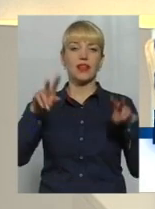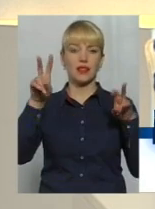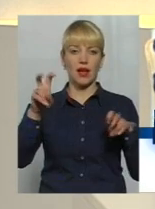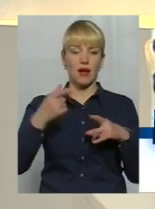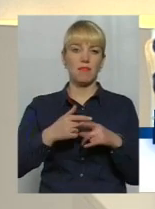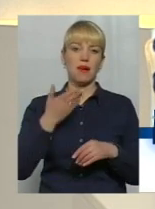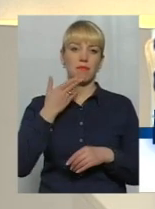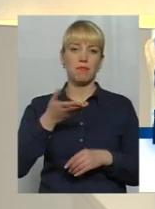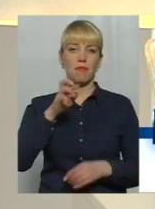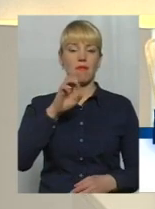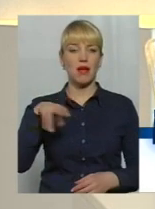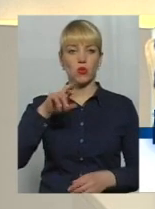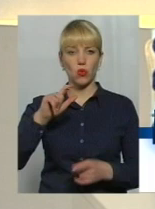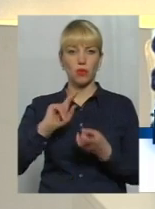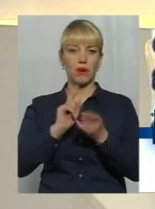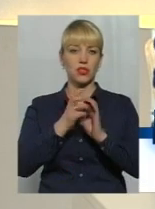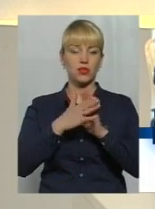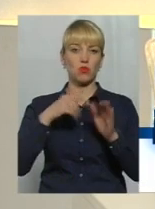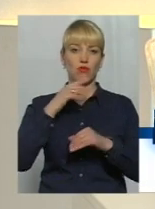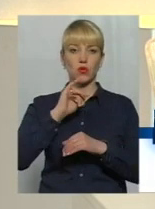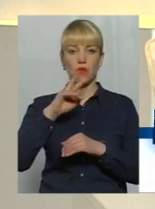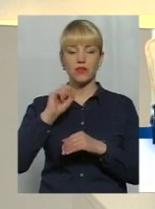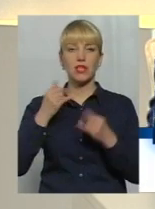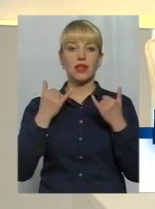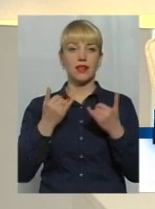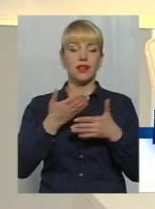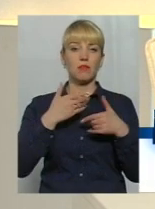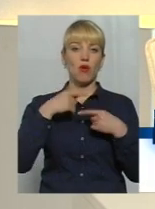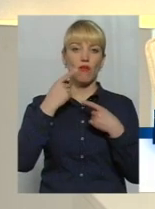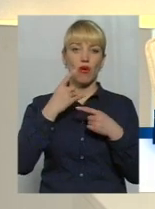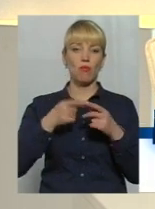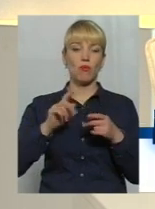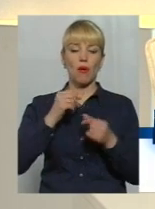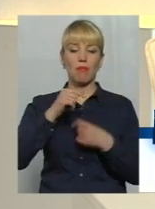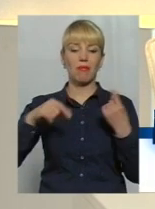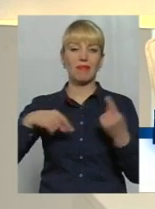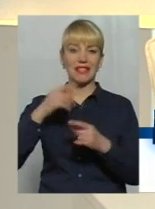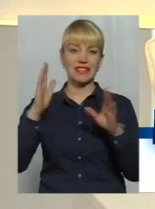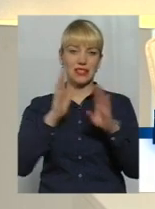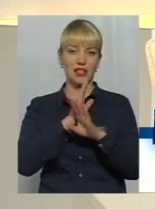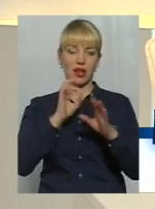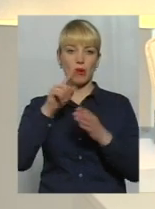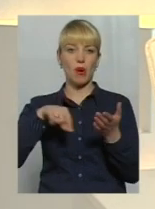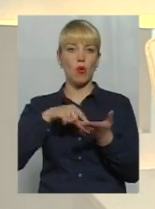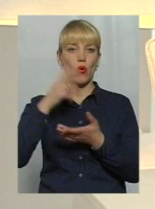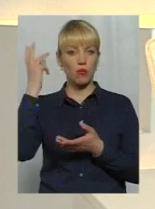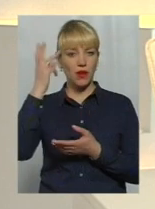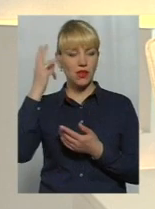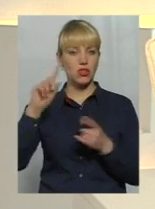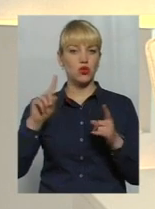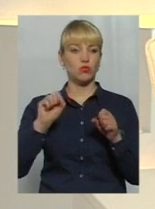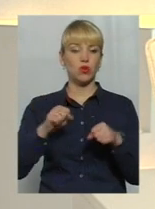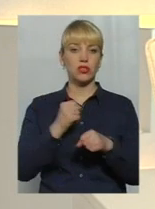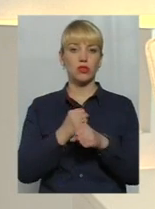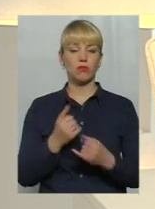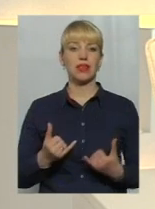Бендьов, перекладна жестову мову Оксани Фіновської. І нині ми говоримо про бізнес-клімат у Хмельницькому. І що можна зробити для того, аби